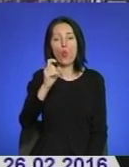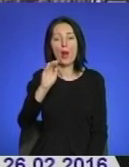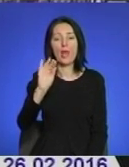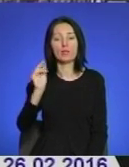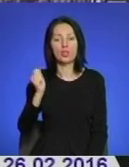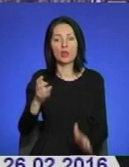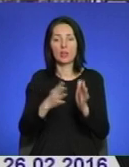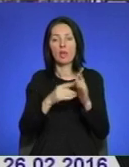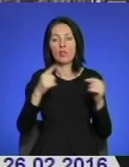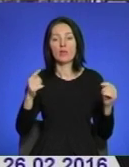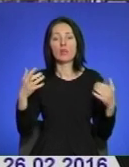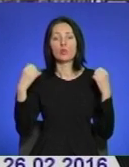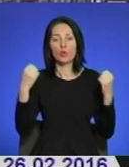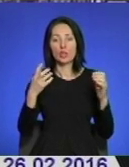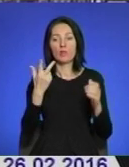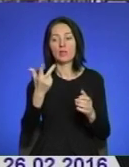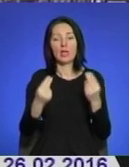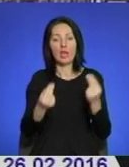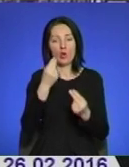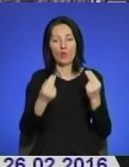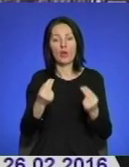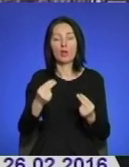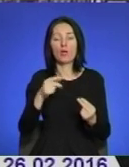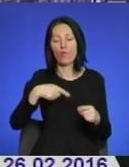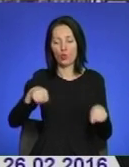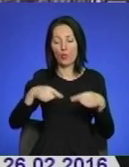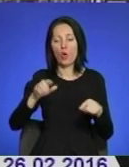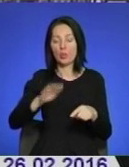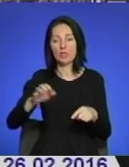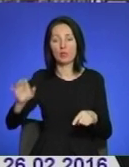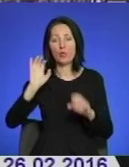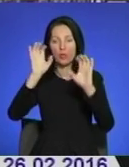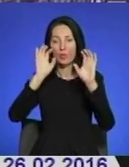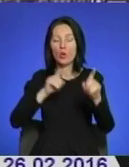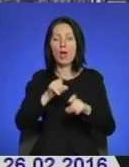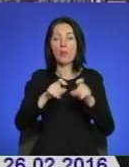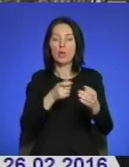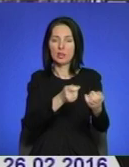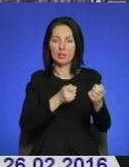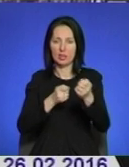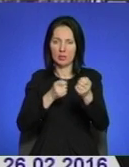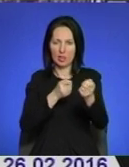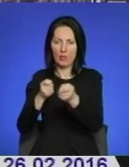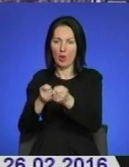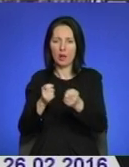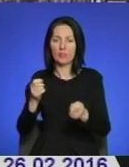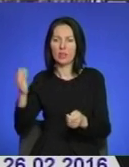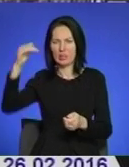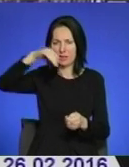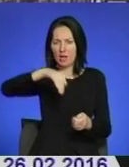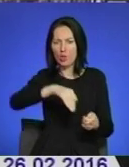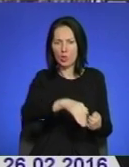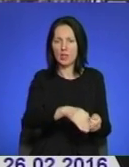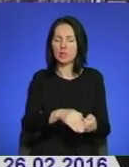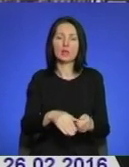три ігрових, це футбол, баскетбол, волейбол, а також біг, стрільба, скелелозіння, інтелектуальний